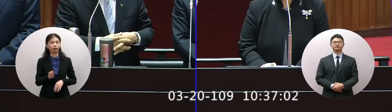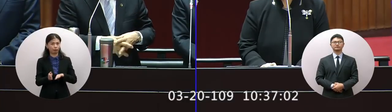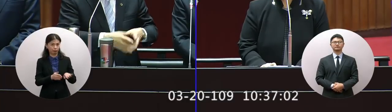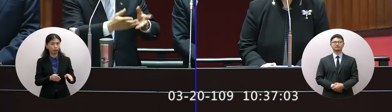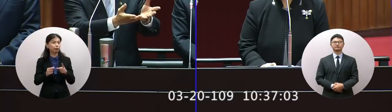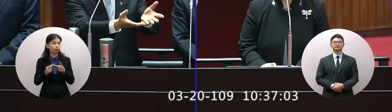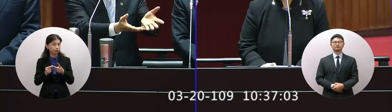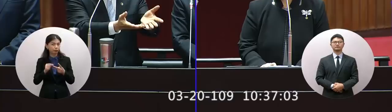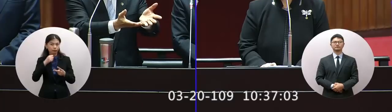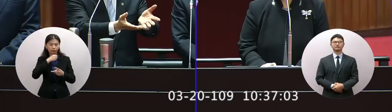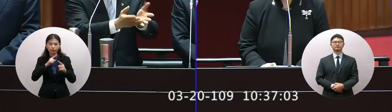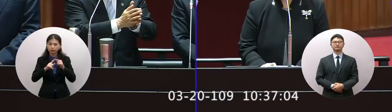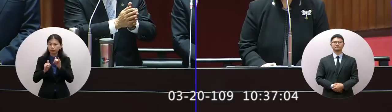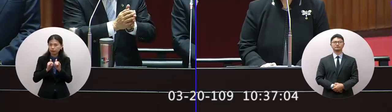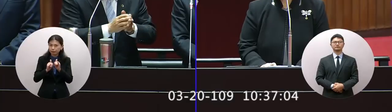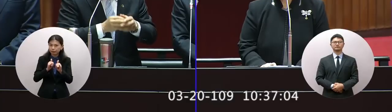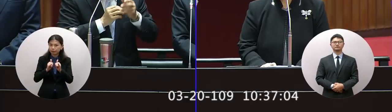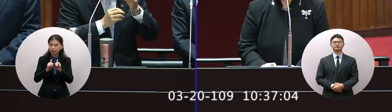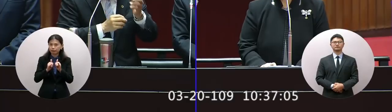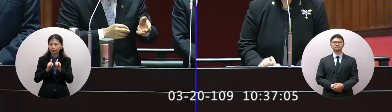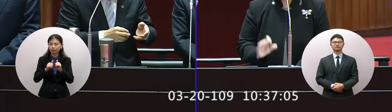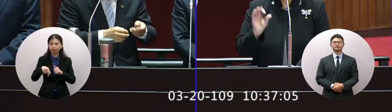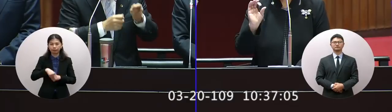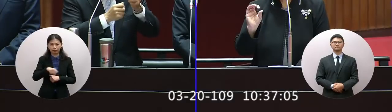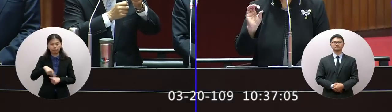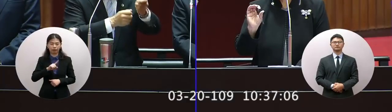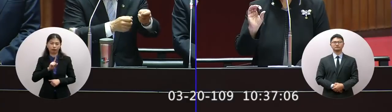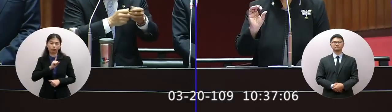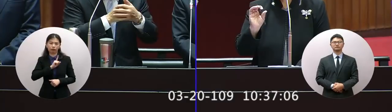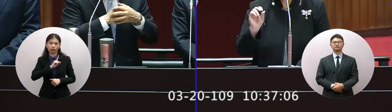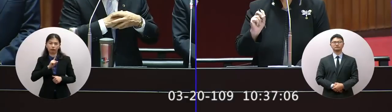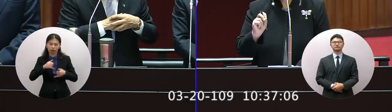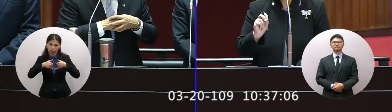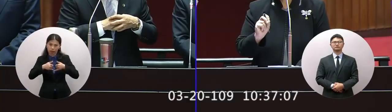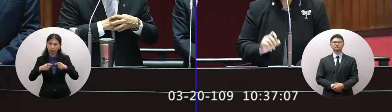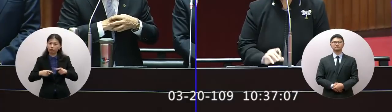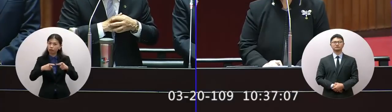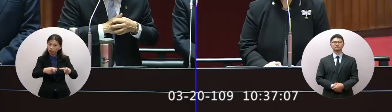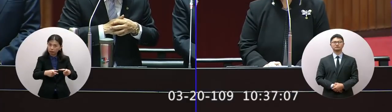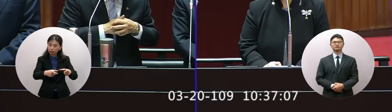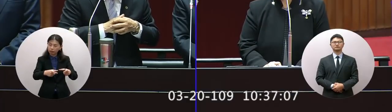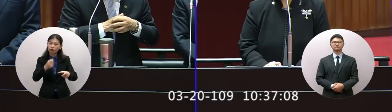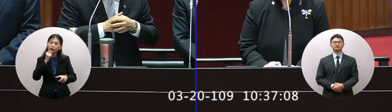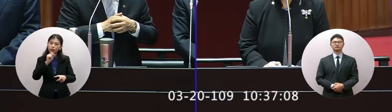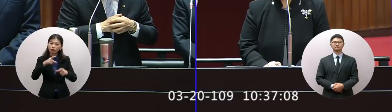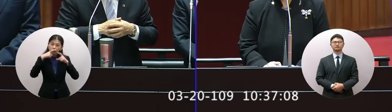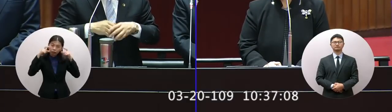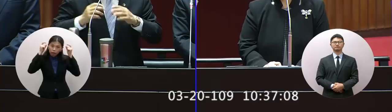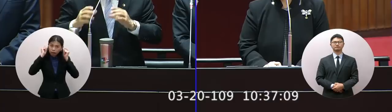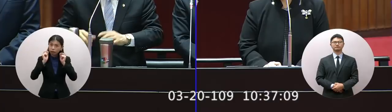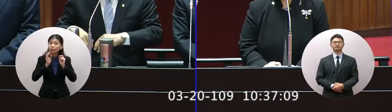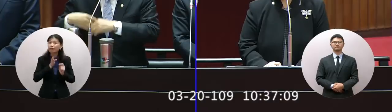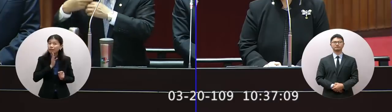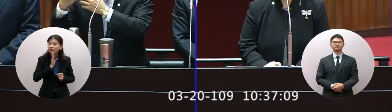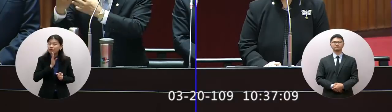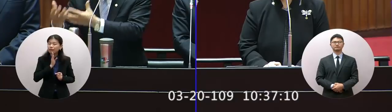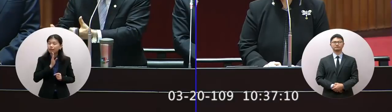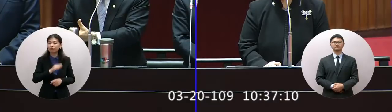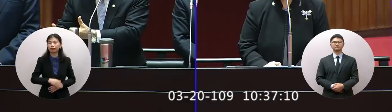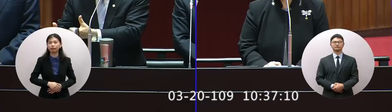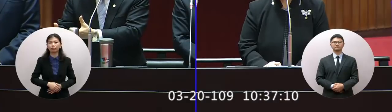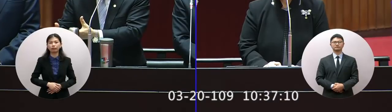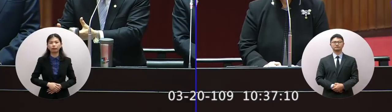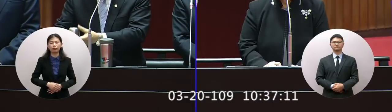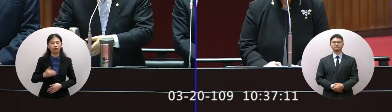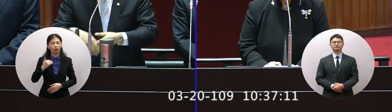同胞我們國民用十元的名字在那裡買水晚上的同時我們也漸漸